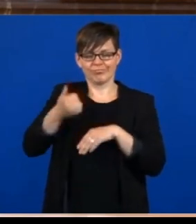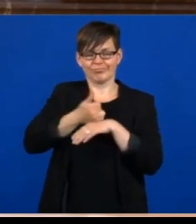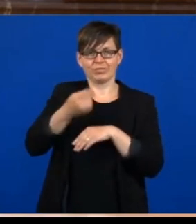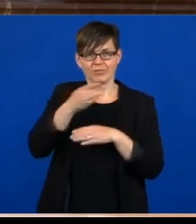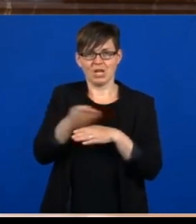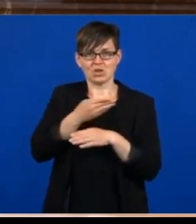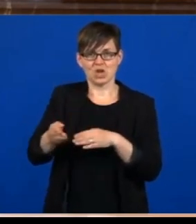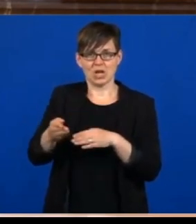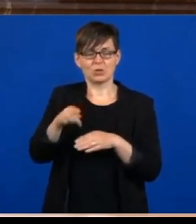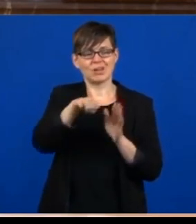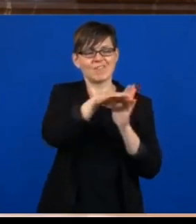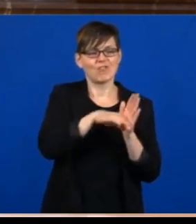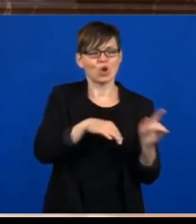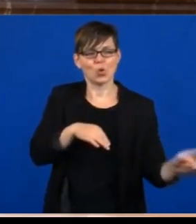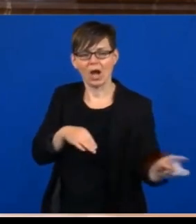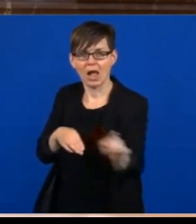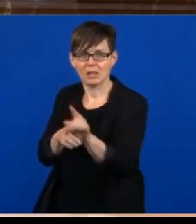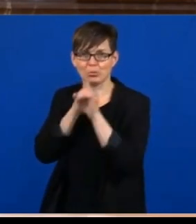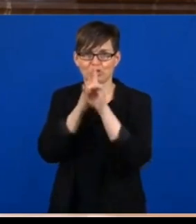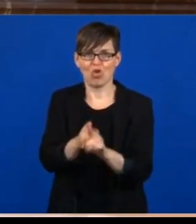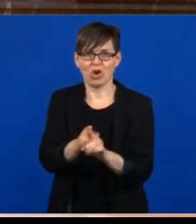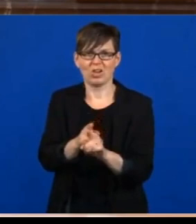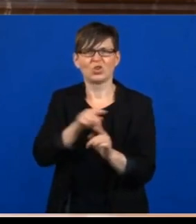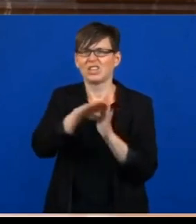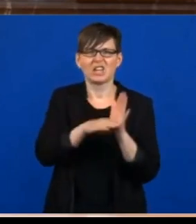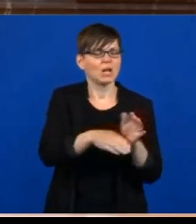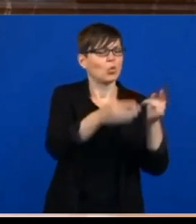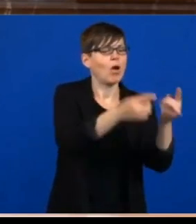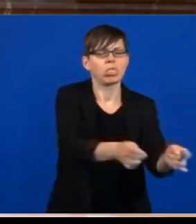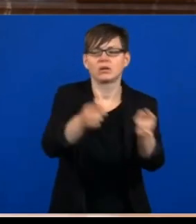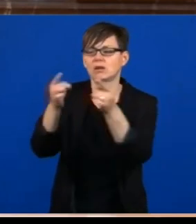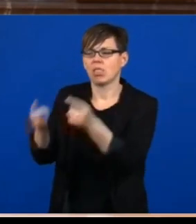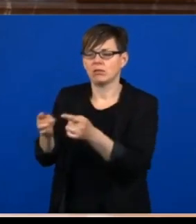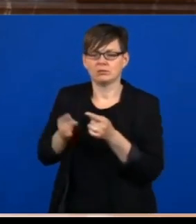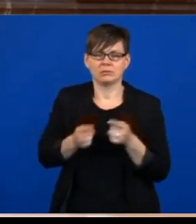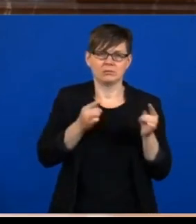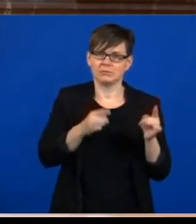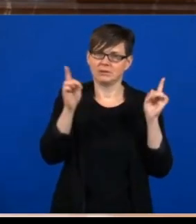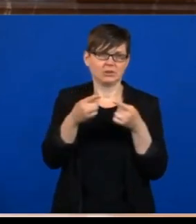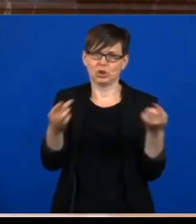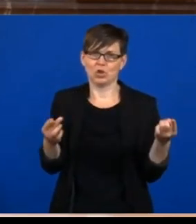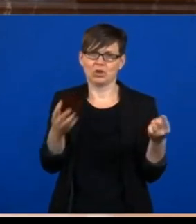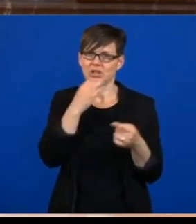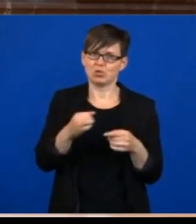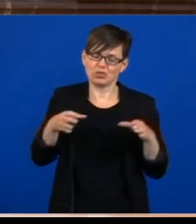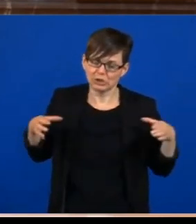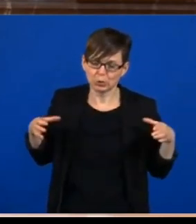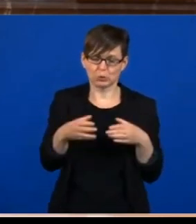diese Verordnung angeht, die wollen wir einheitlich weiter beschließen. Und